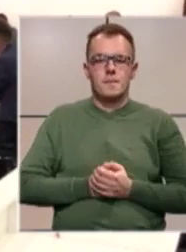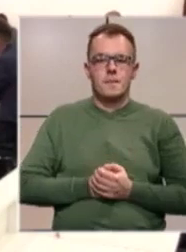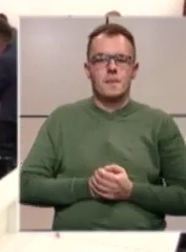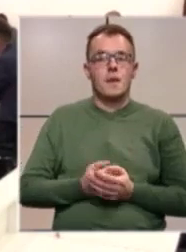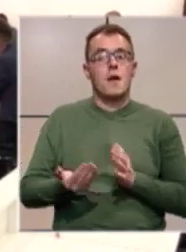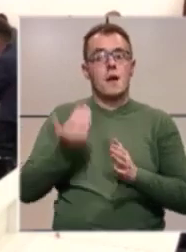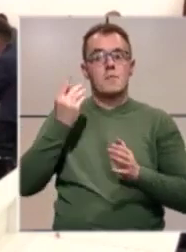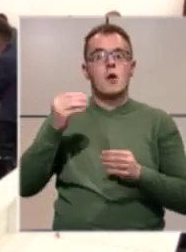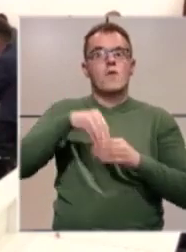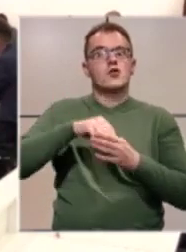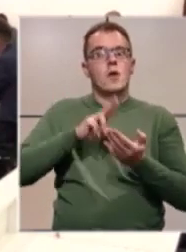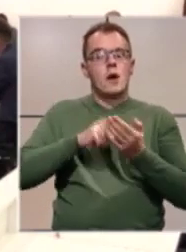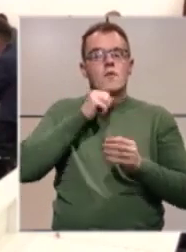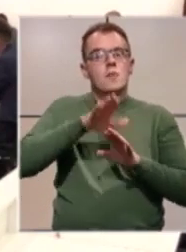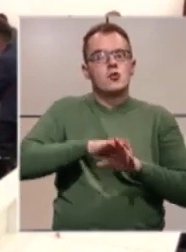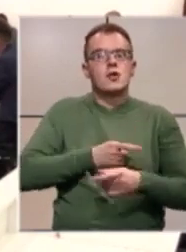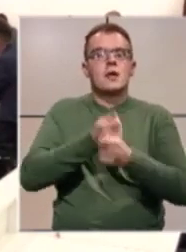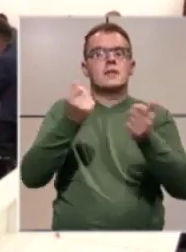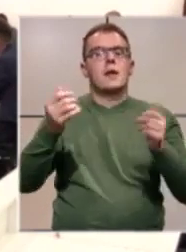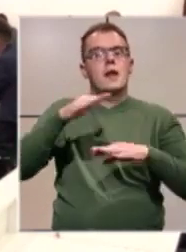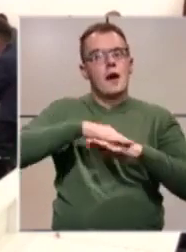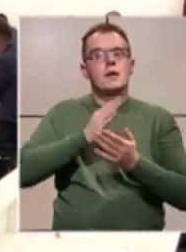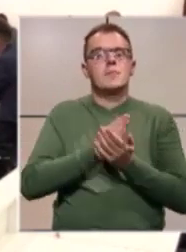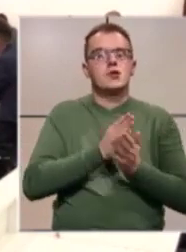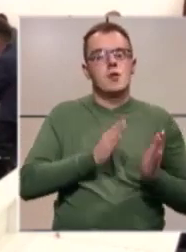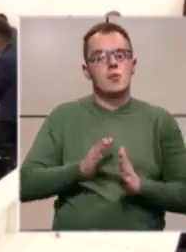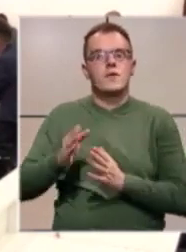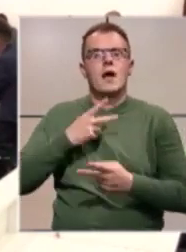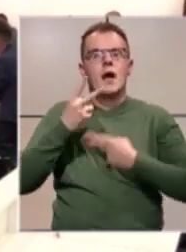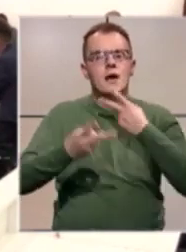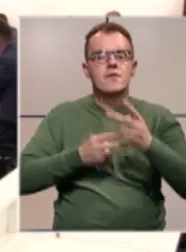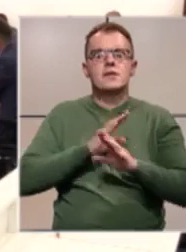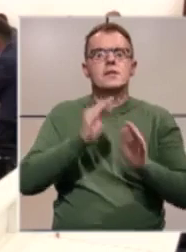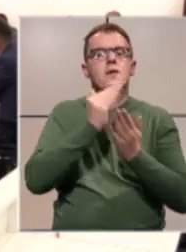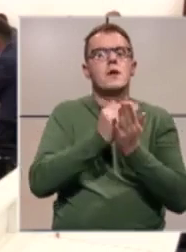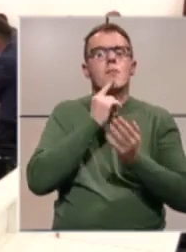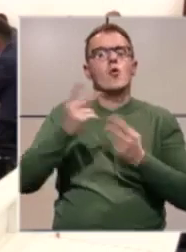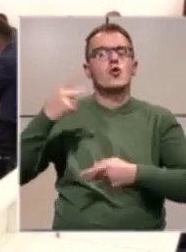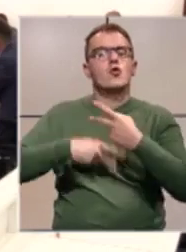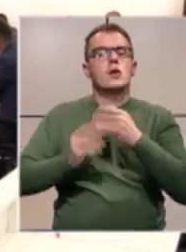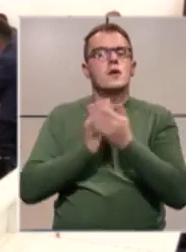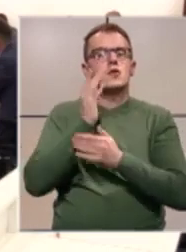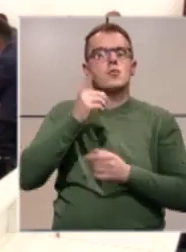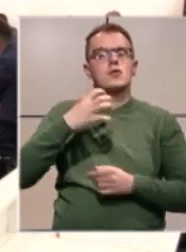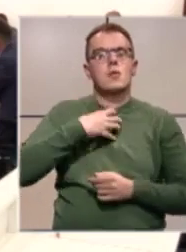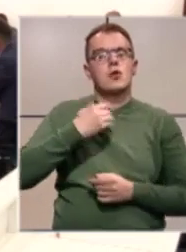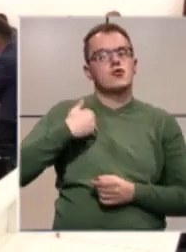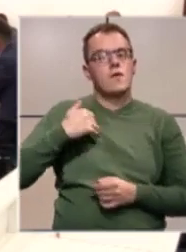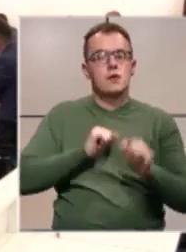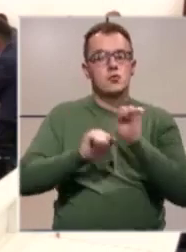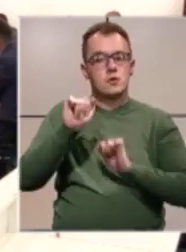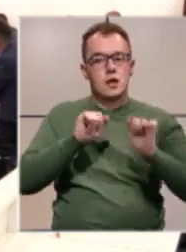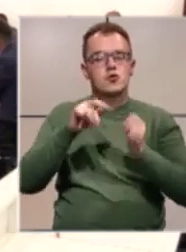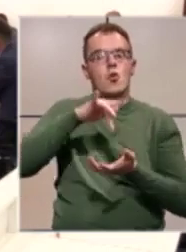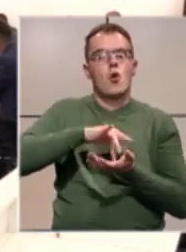Prije uvođenja u pravo i početka isplate naknade bit će provedena revizija svih predmeta koje dostave službe za boračko-invalidsku zaštitu